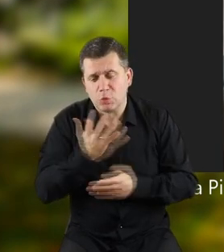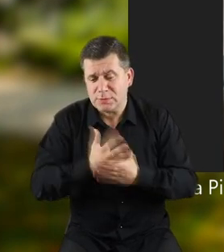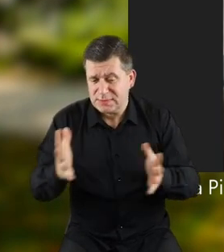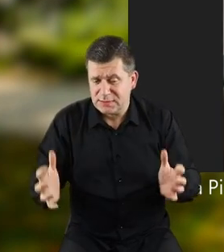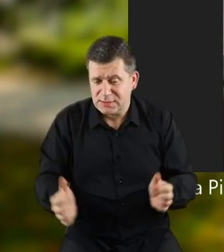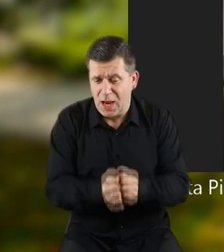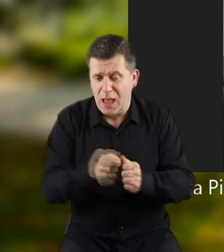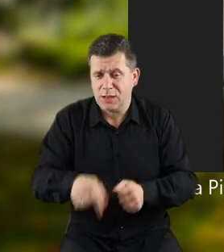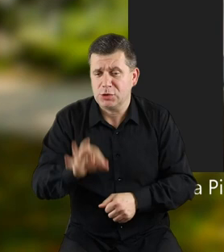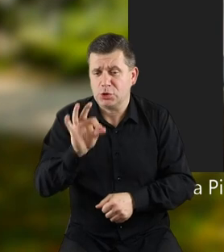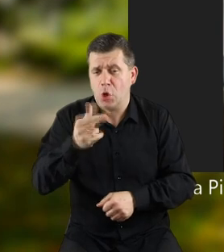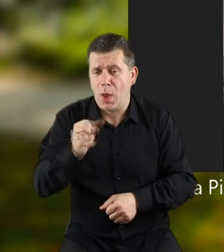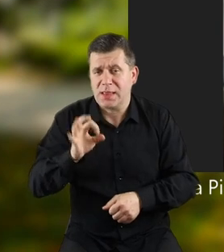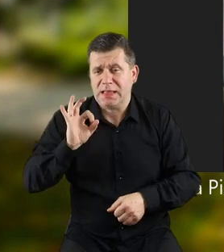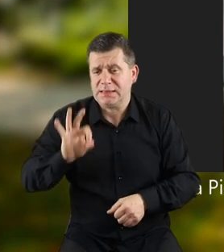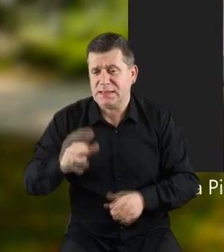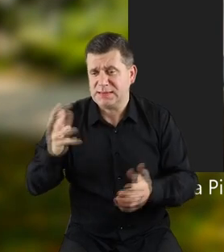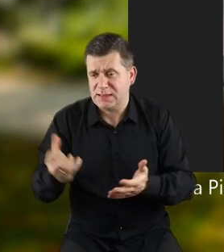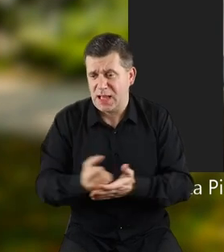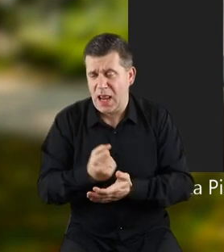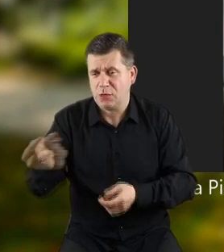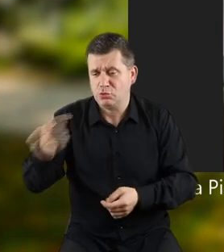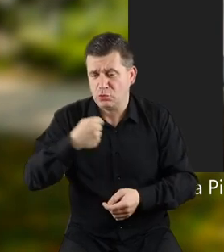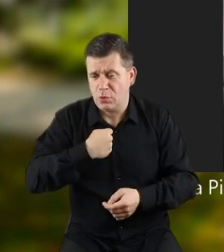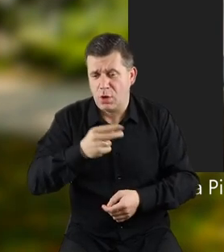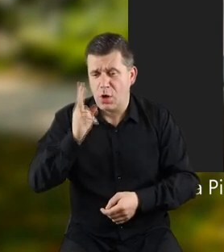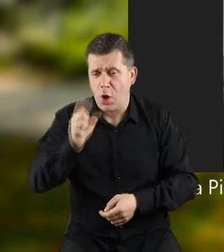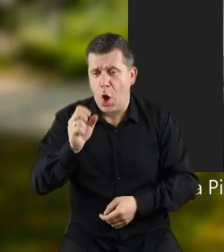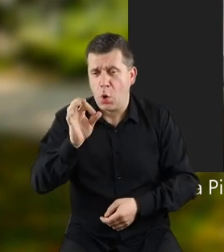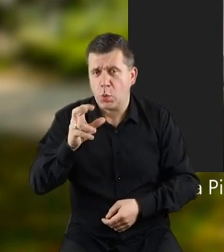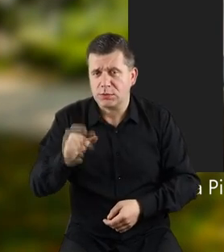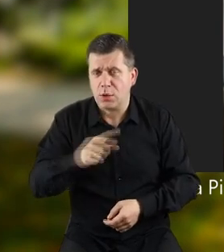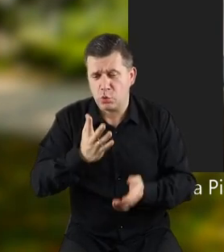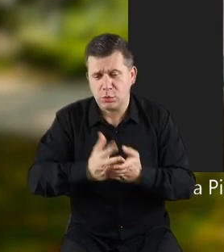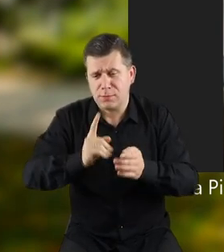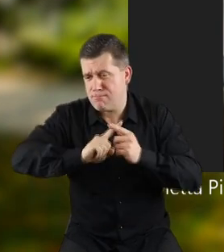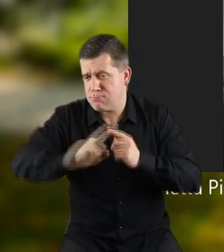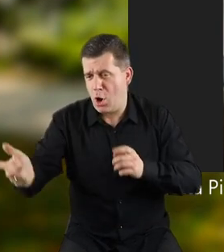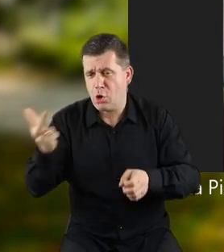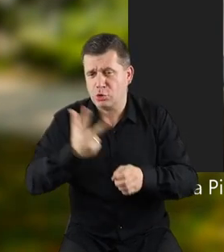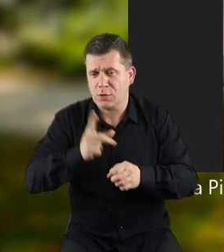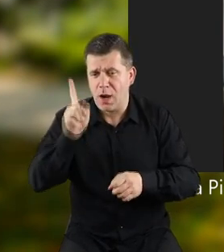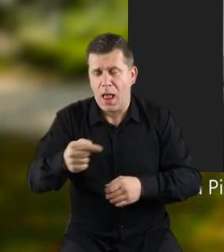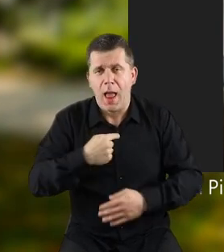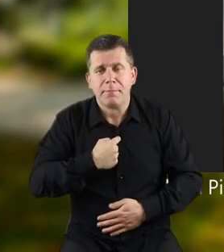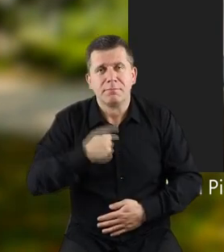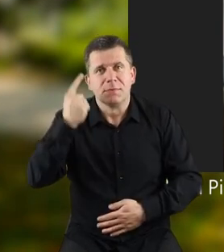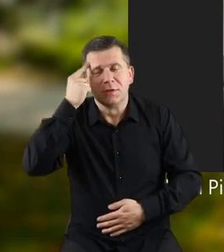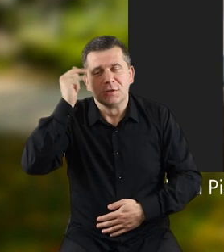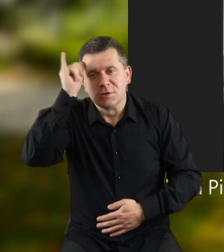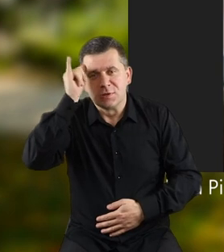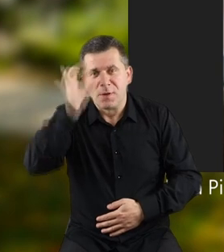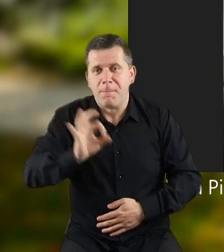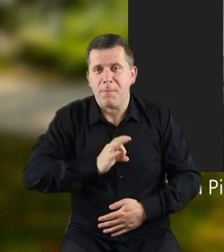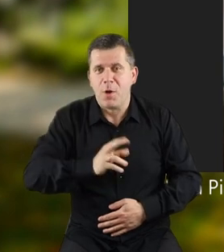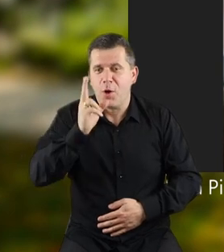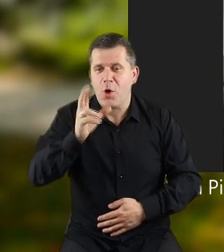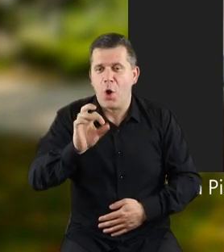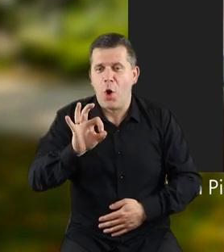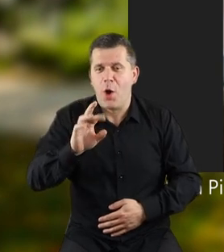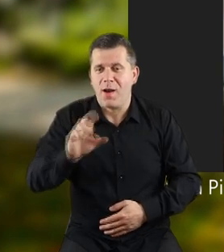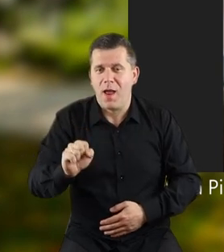znaleźliśmy tą Sonię, jak syn znalazł Sonię i trafiła do nas kokusia, po trzydziestu latach, przyśniła mi się Kora.